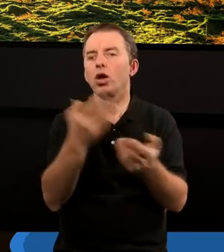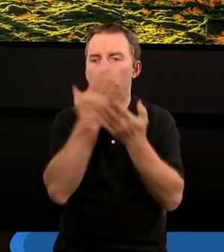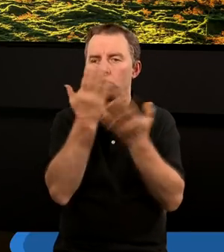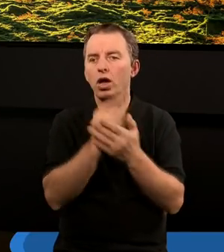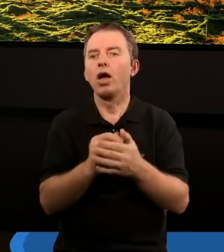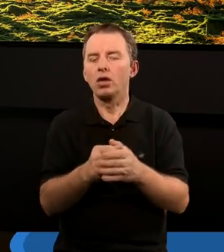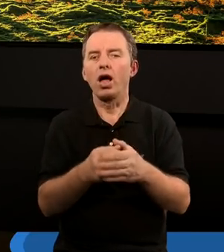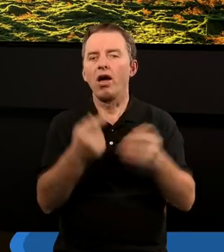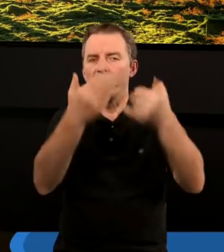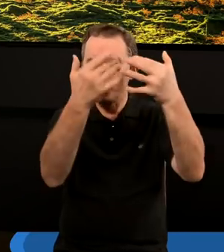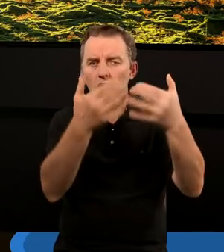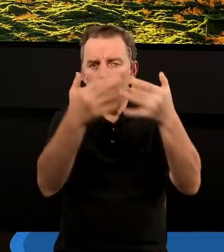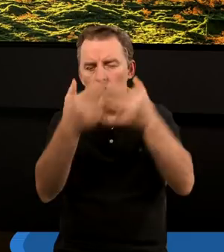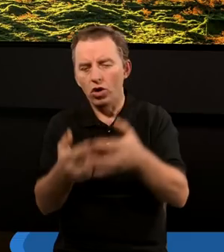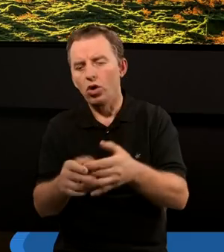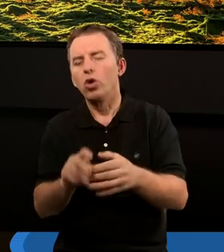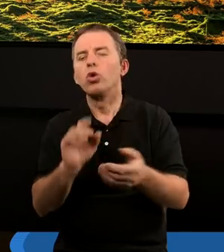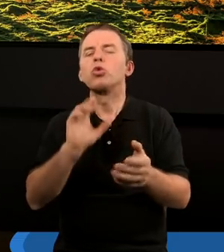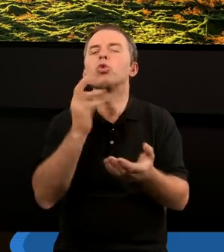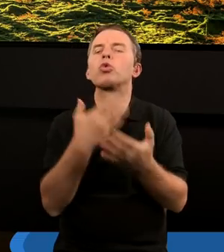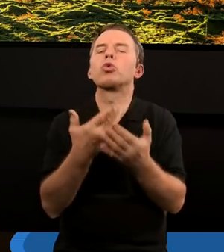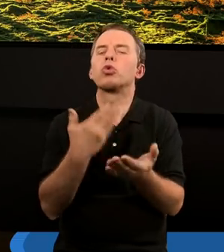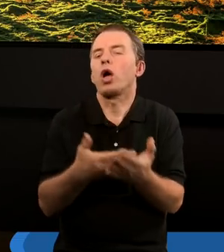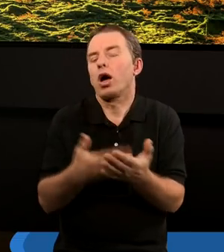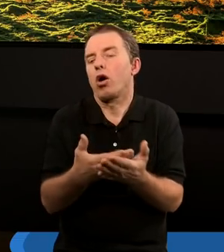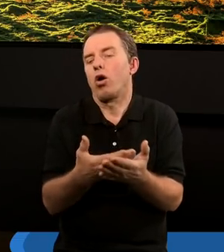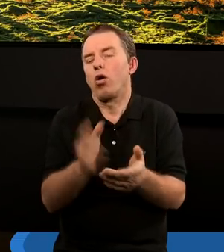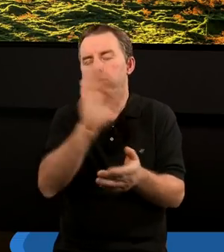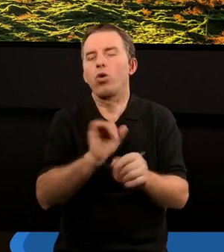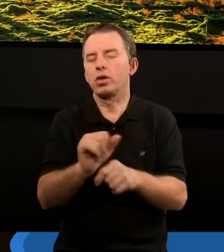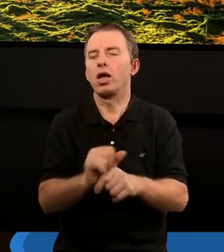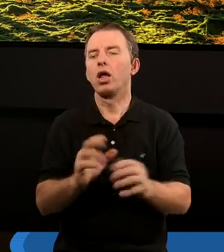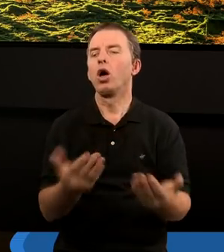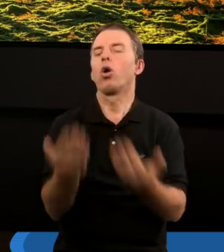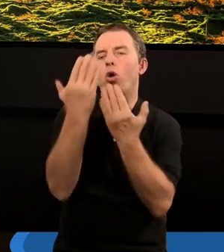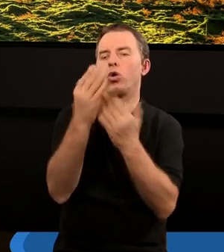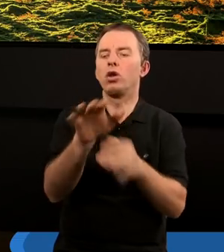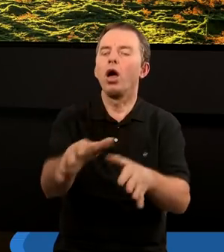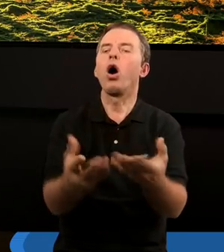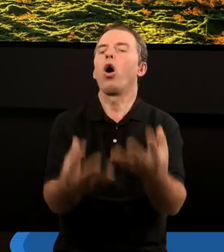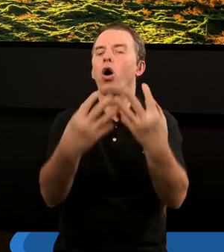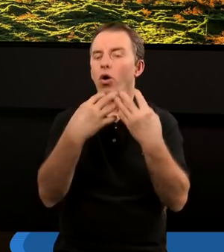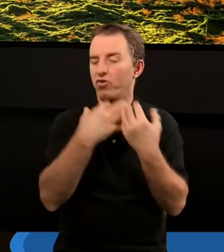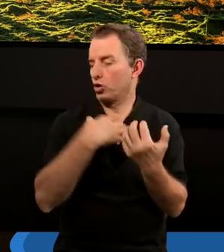taka wyliczanka, czego Bóg jest godny wziąć od nas.